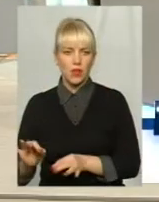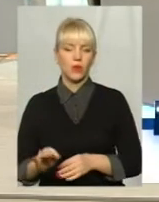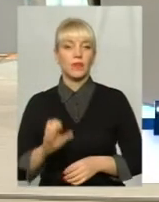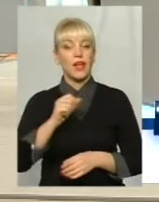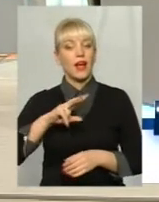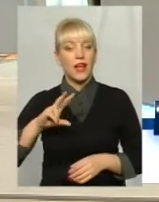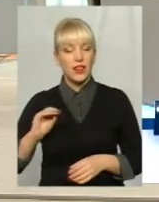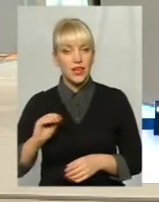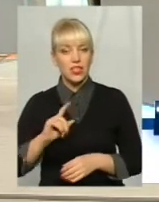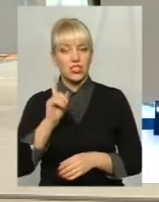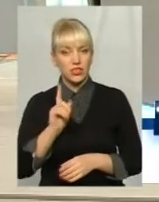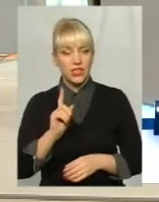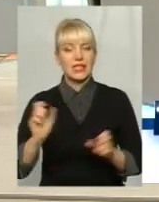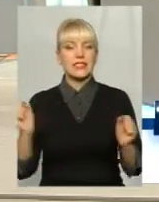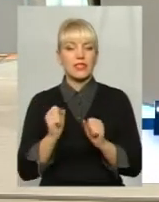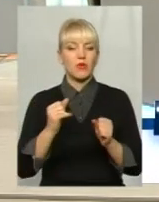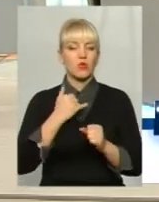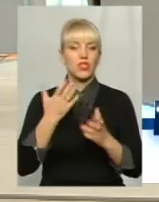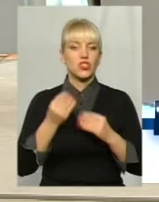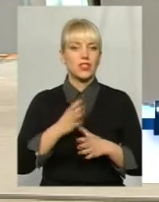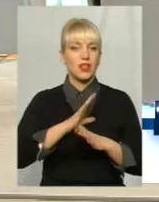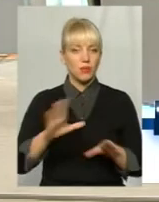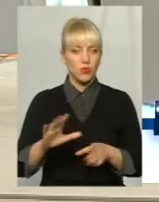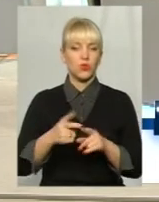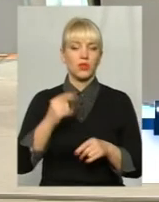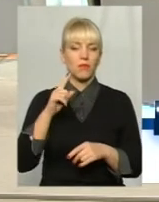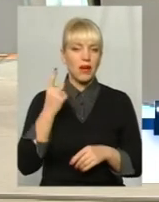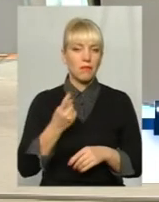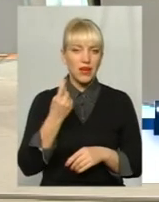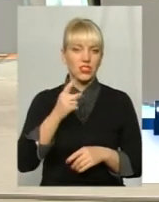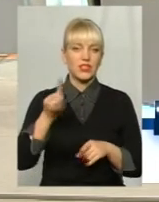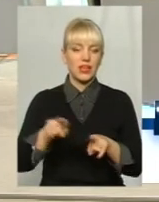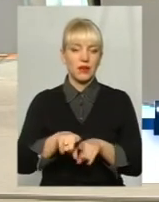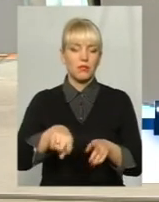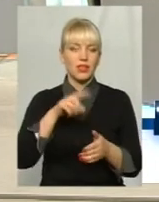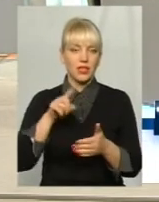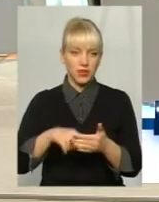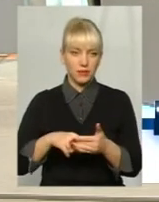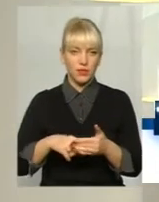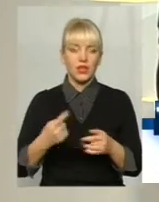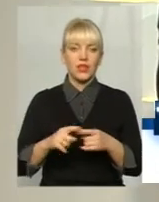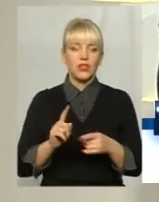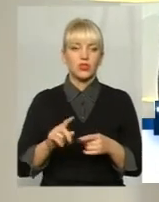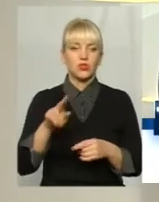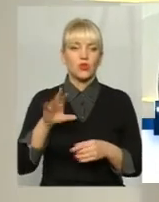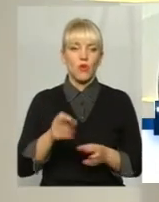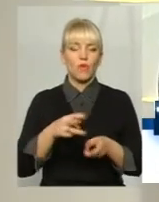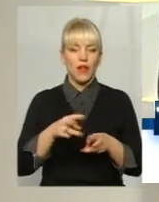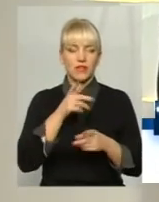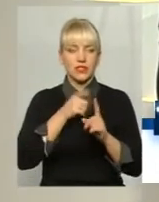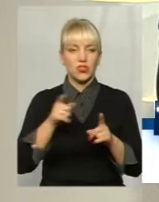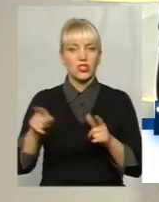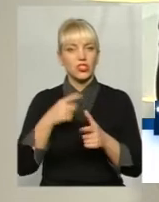але ж зими як такої ще не було. І перше таке запитання у мене якраз в контексті опального сезону, чи